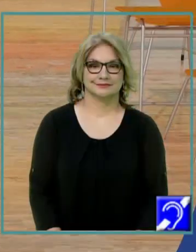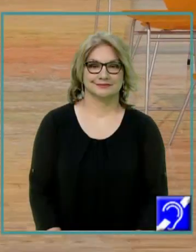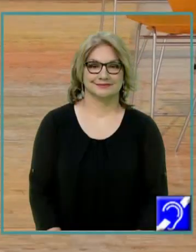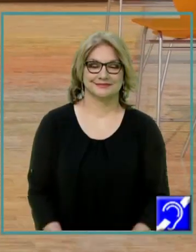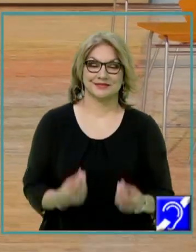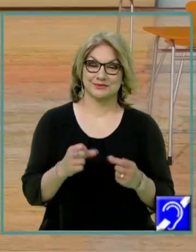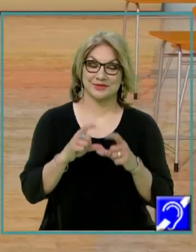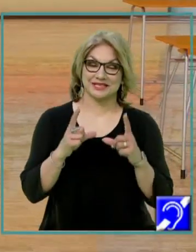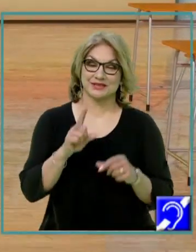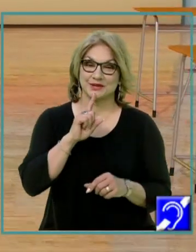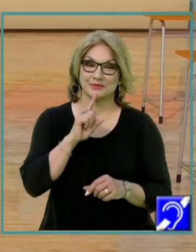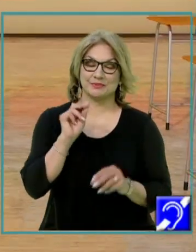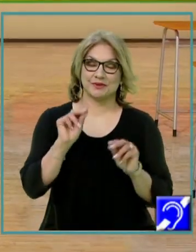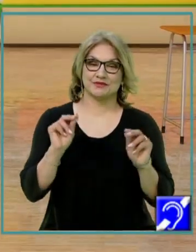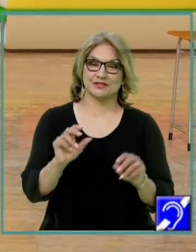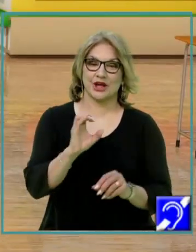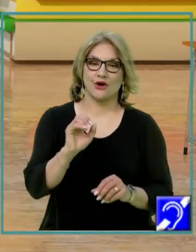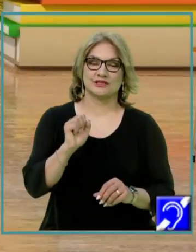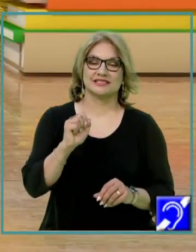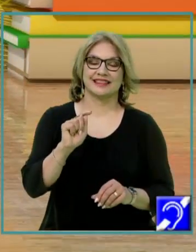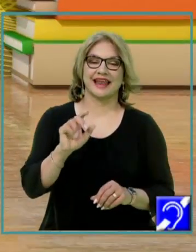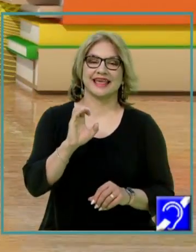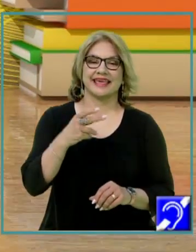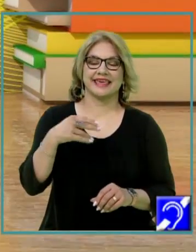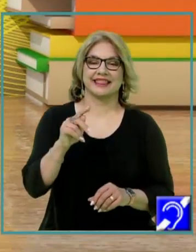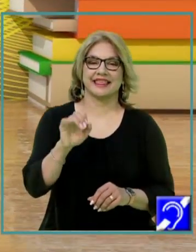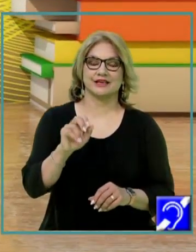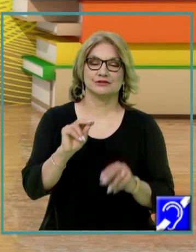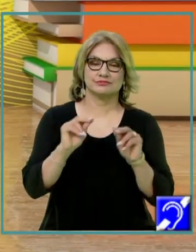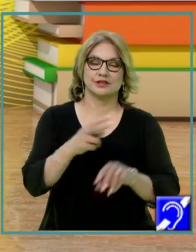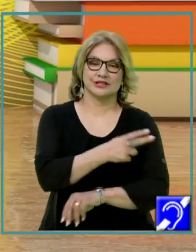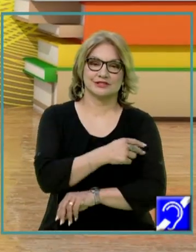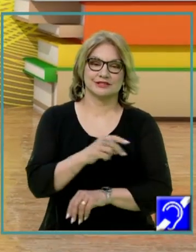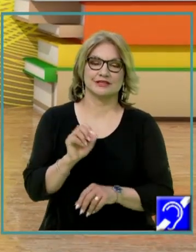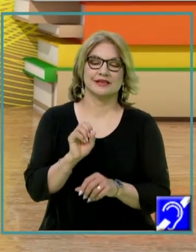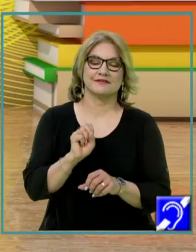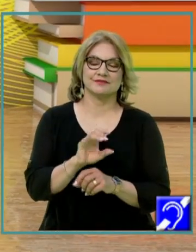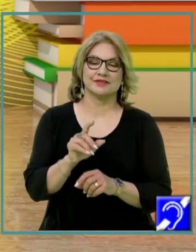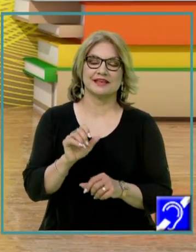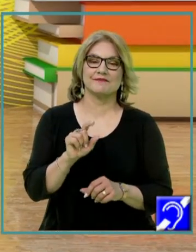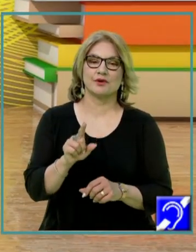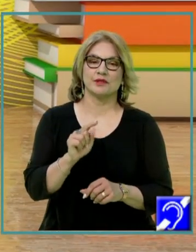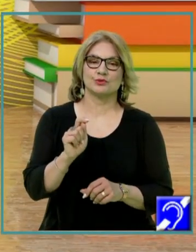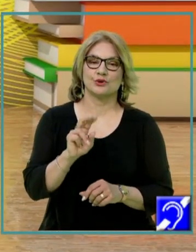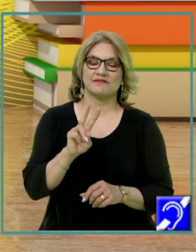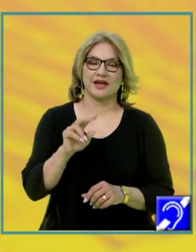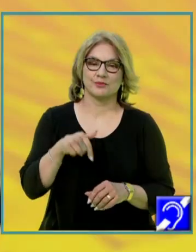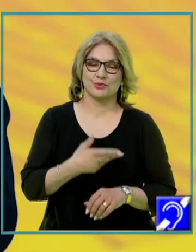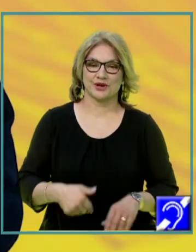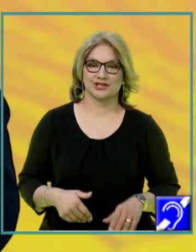Bună ziua, mă numesc profesor Costel Chiteș și predau la Colegiul Național de Informatică Tudor Viană din București.